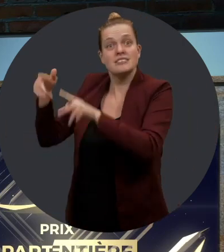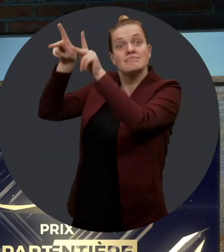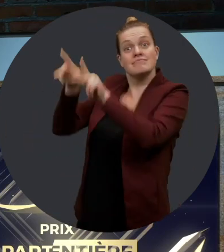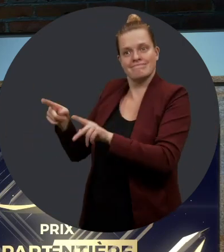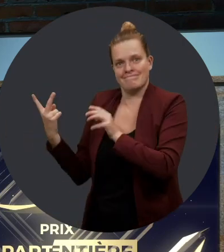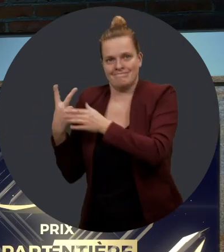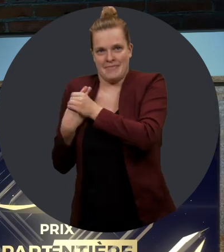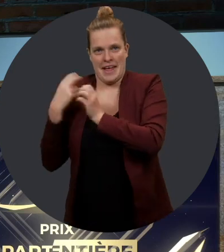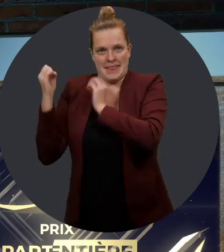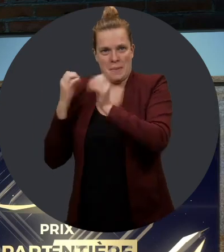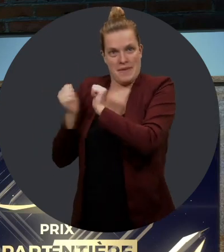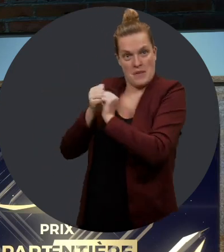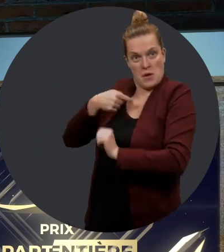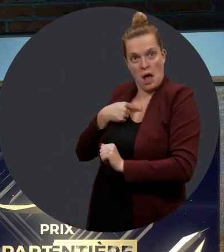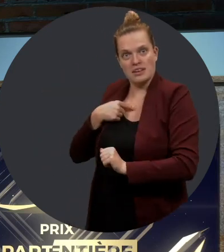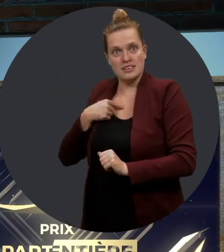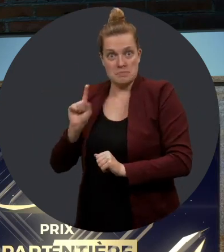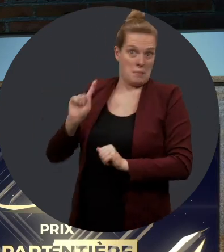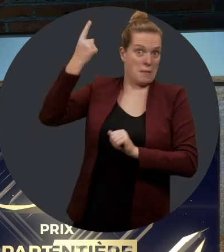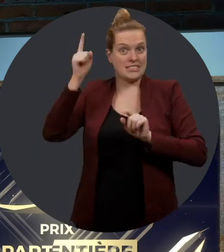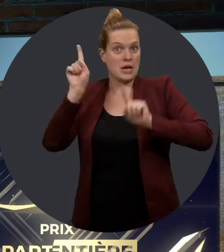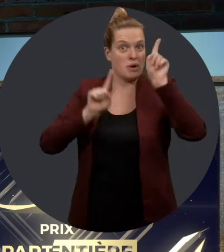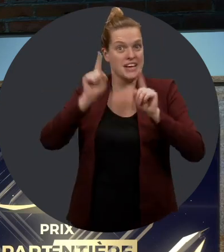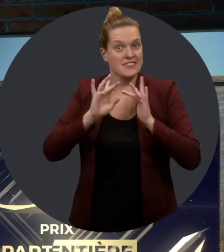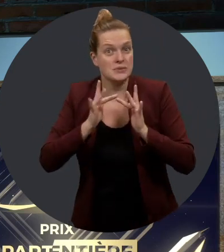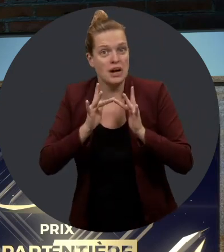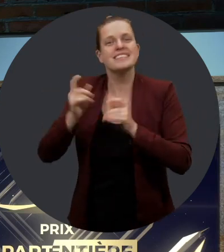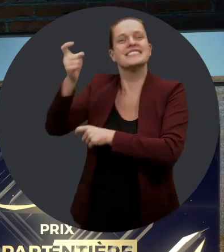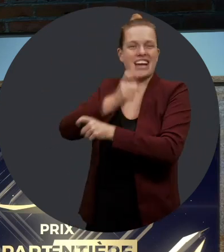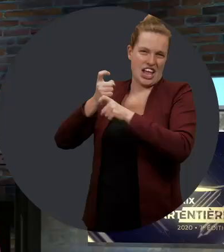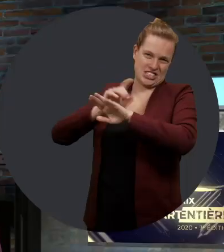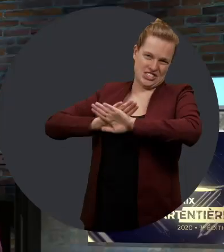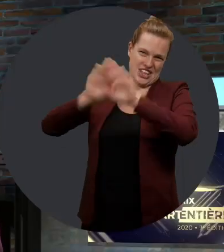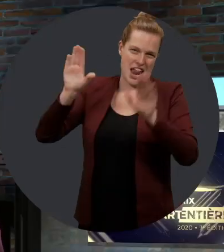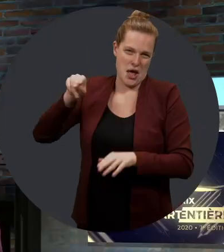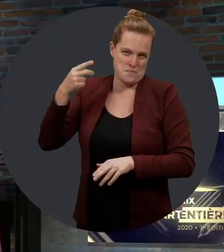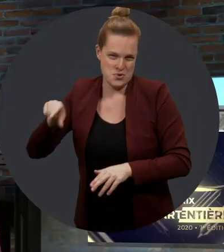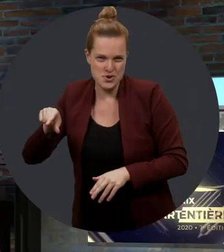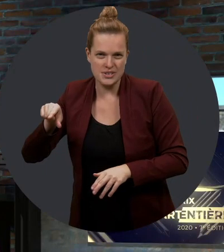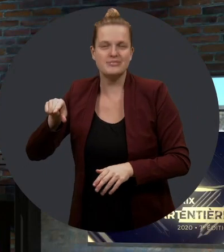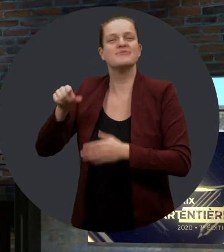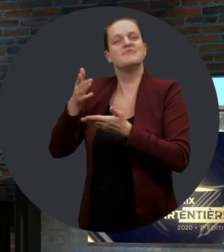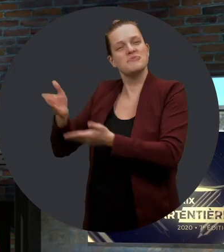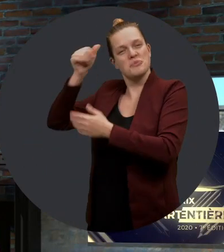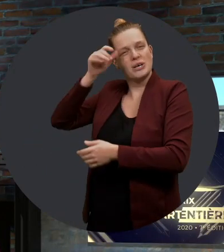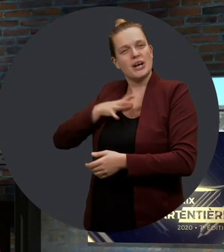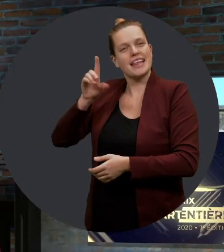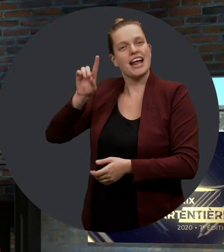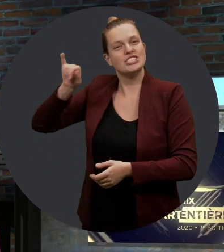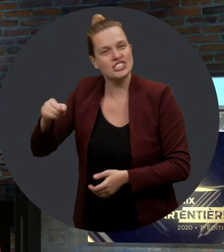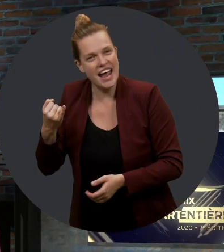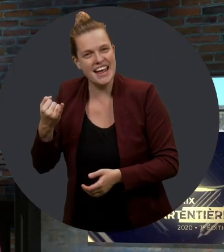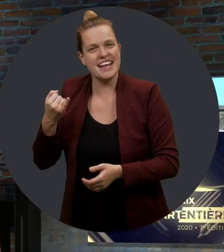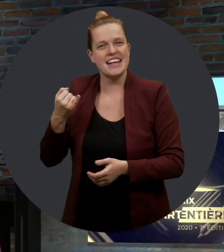'aimerais présenter la personne qui va co-animer avec moi cette première cérémonie virtuelle du prix. Il s'agit du directeur général de l'Office